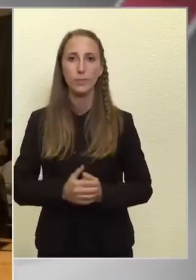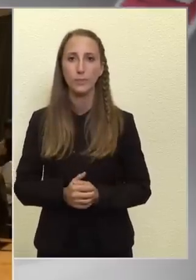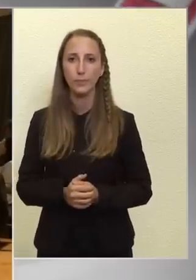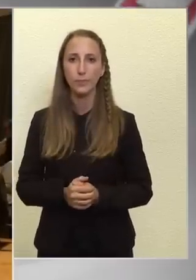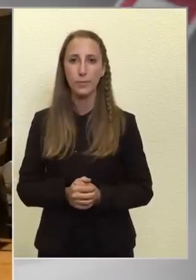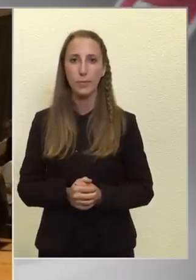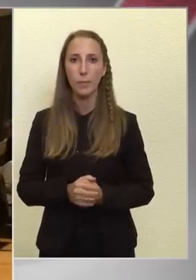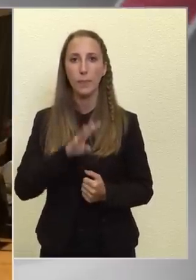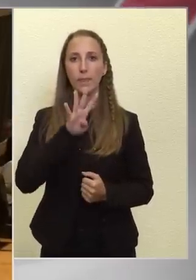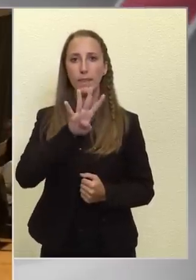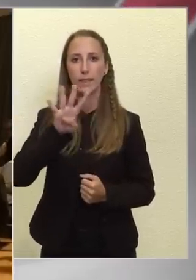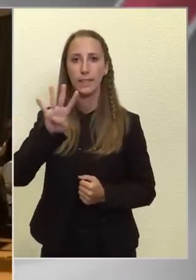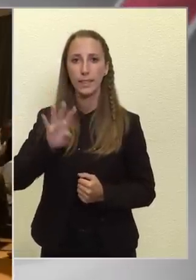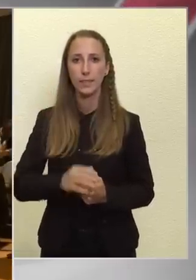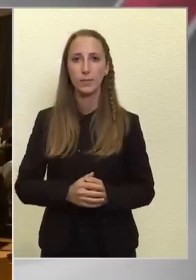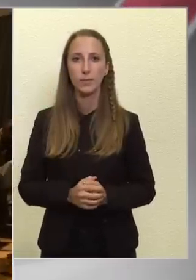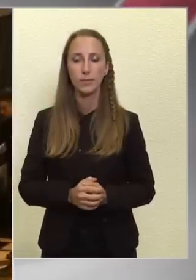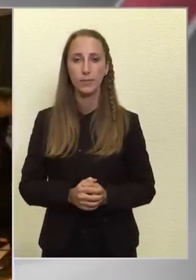444.